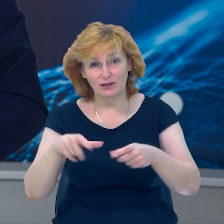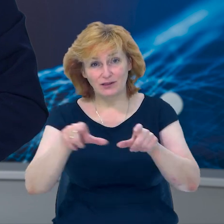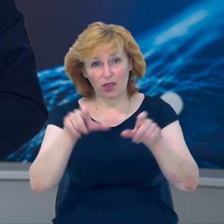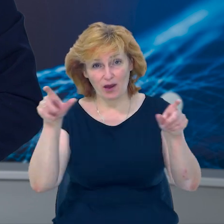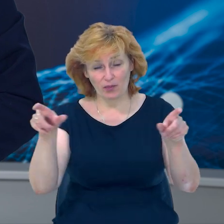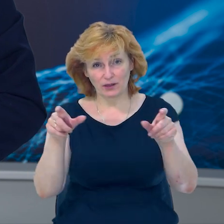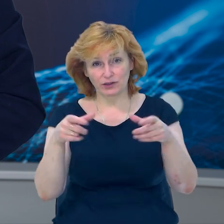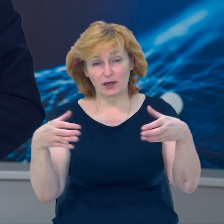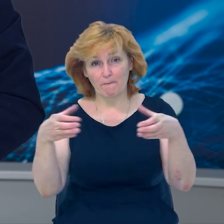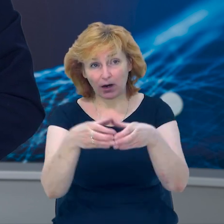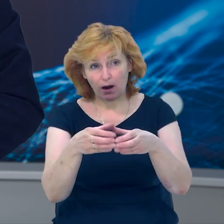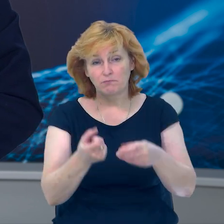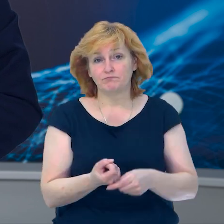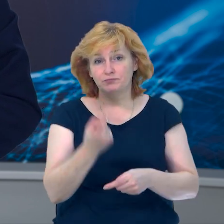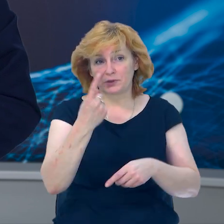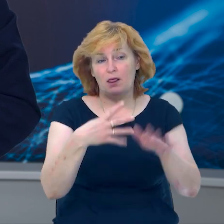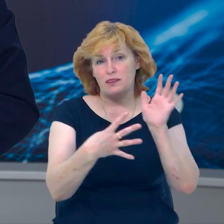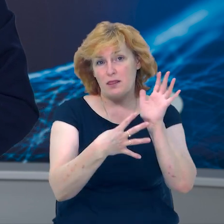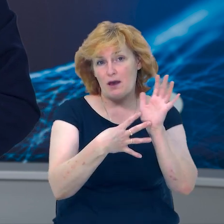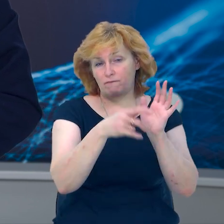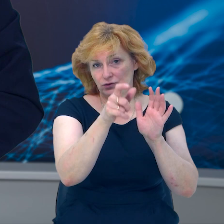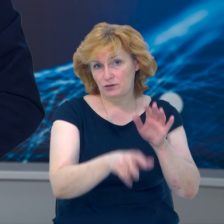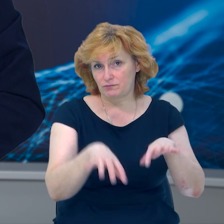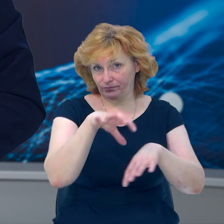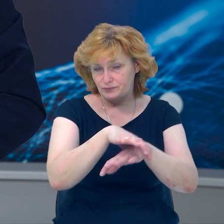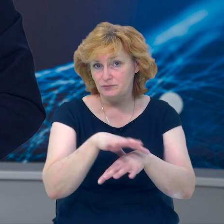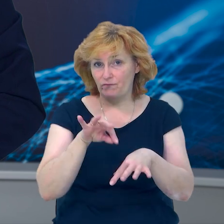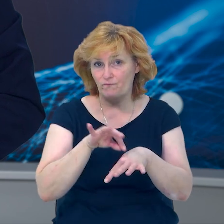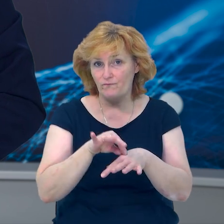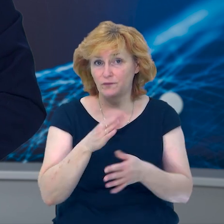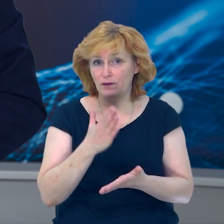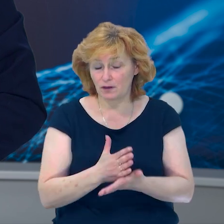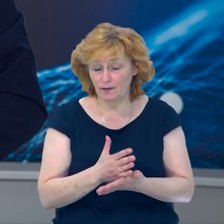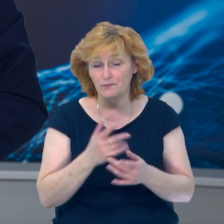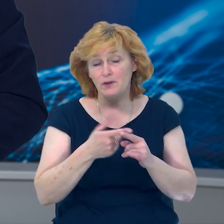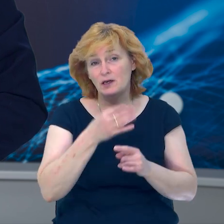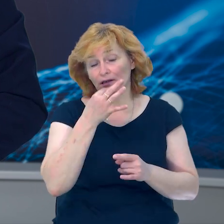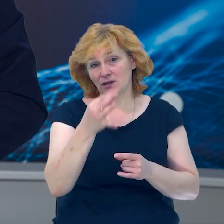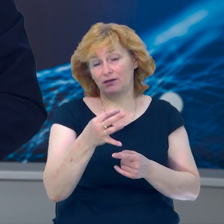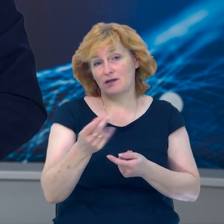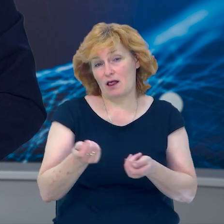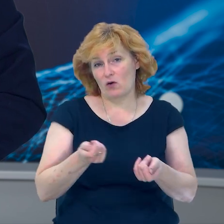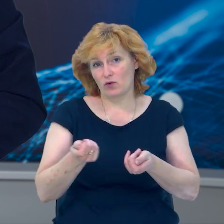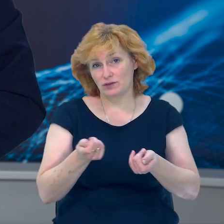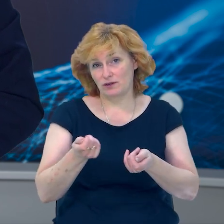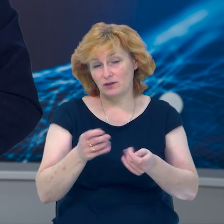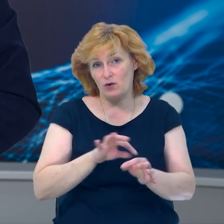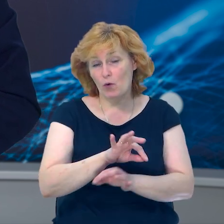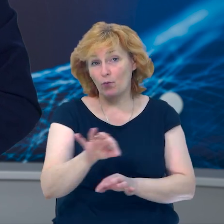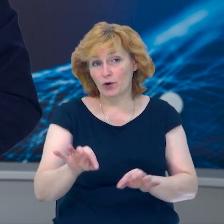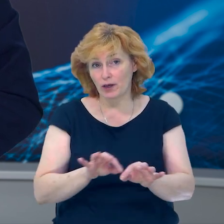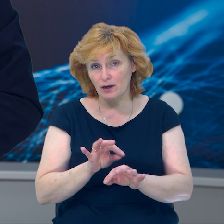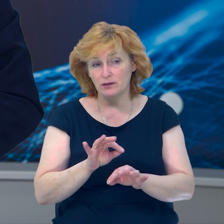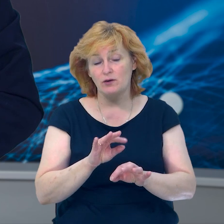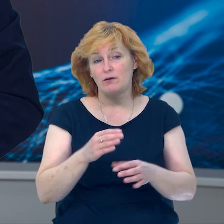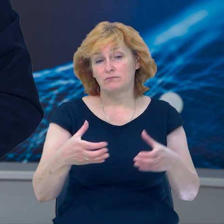на Чернігівщині, виявляють патології. Про це Суспільному розповіла координаторка проєкту Галина Леник. Бригада з